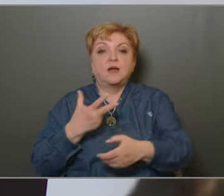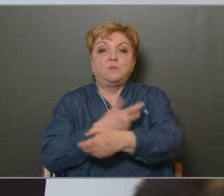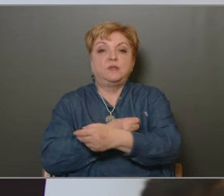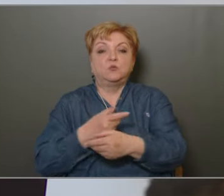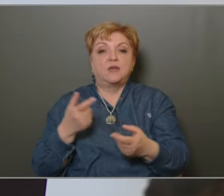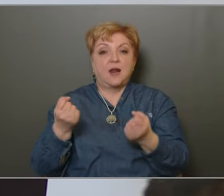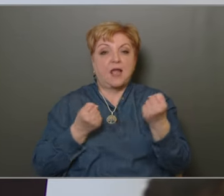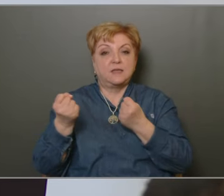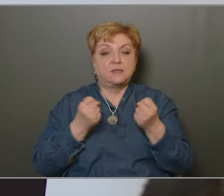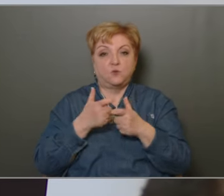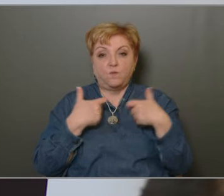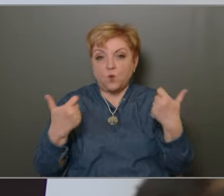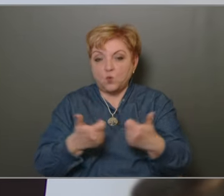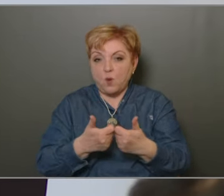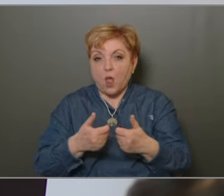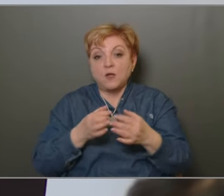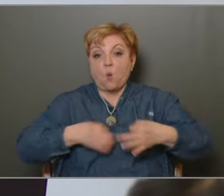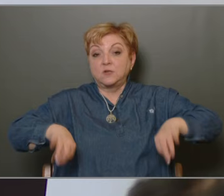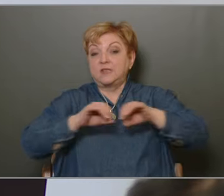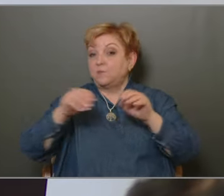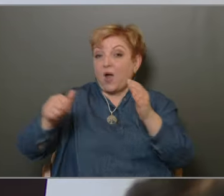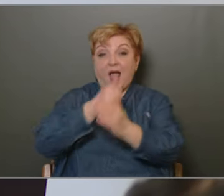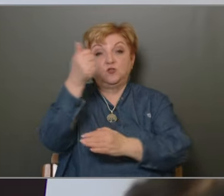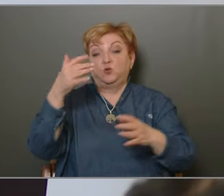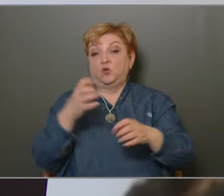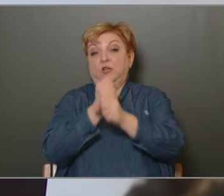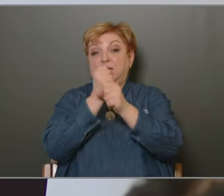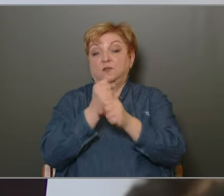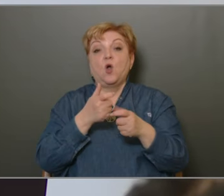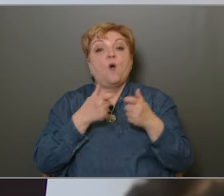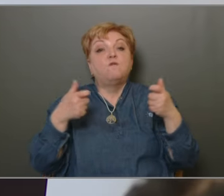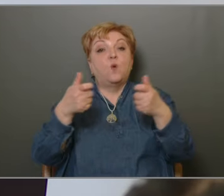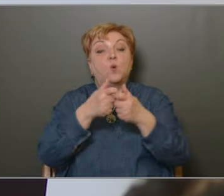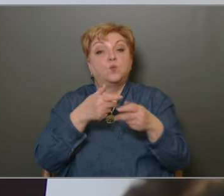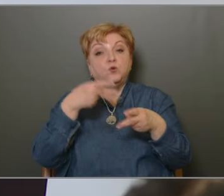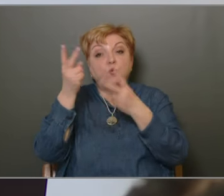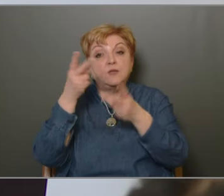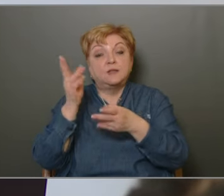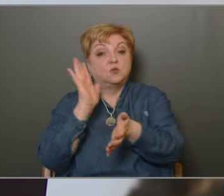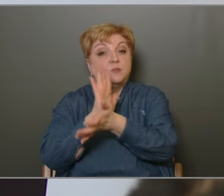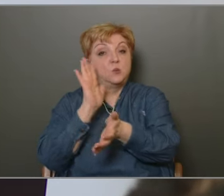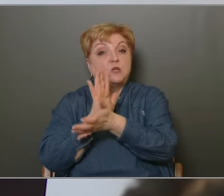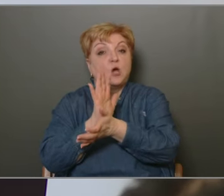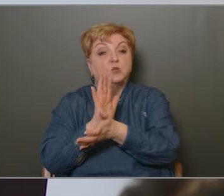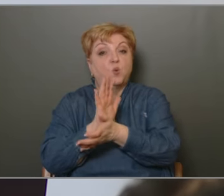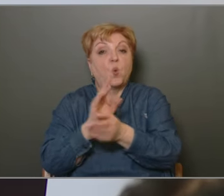fórumra, ami az országban az elsők között alakult meg. A fórum küldetésének megfelelően bizonyította, hogy olyan